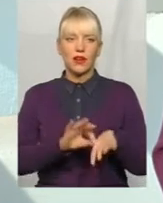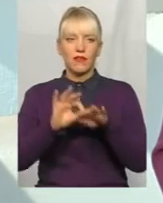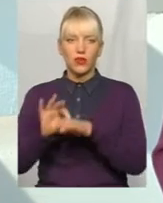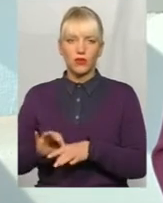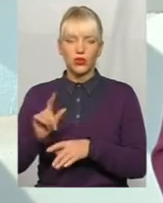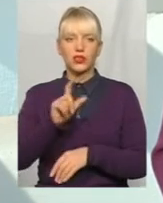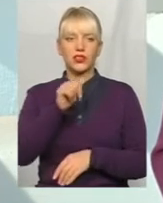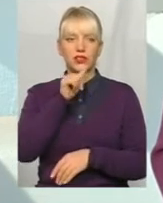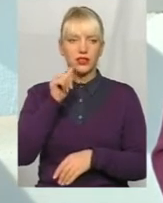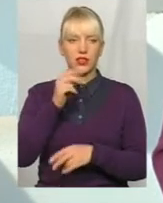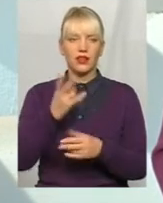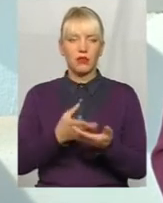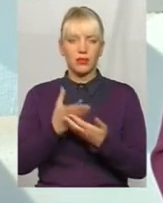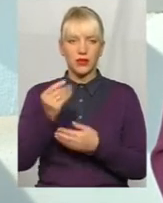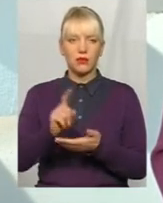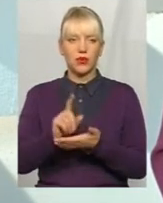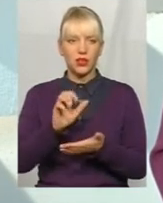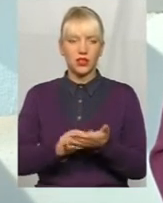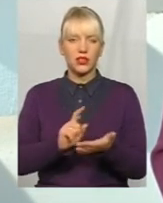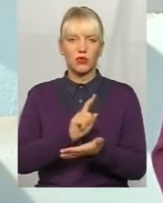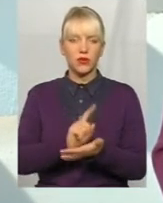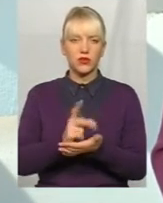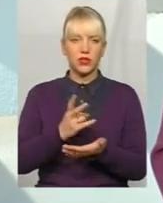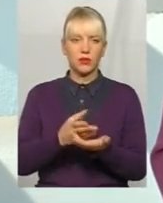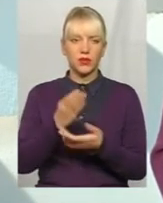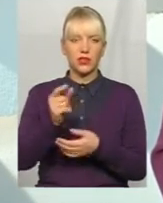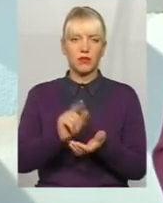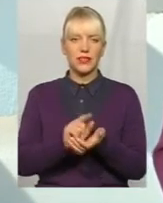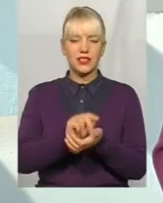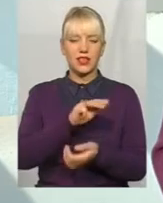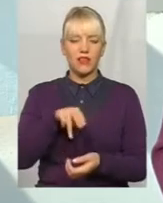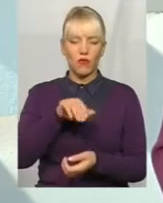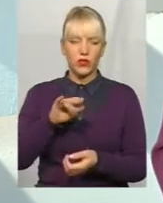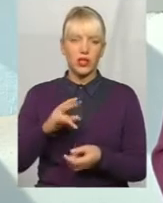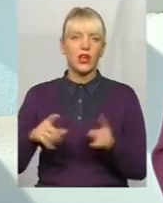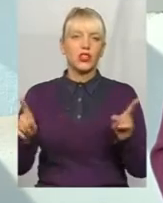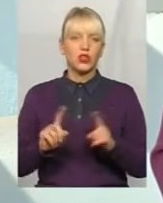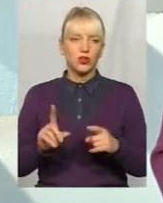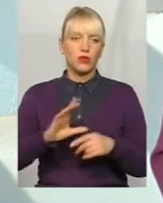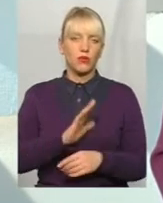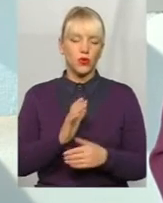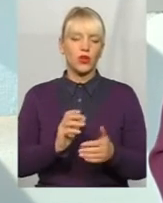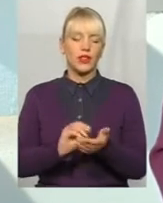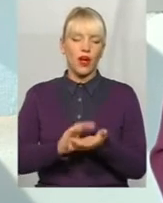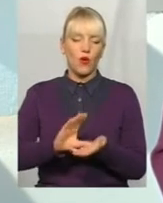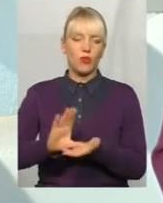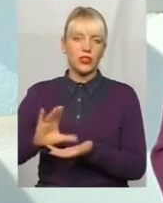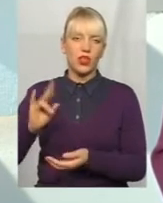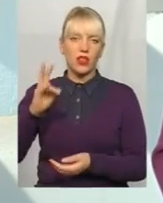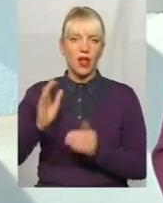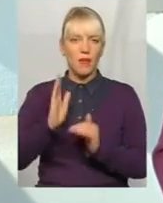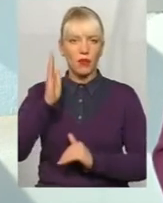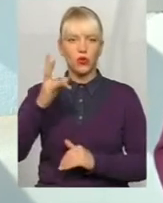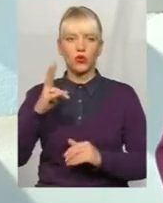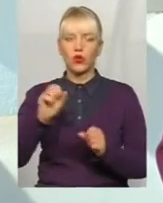треба платити податки, треба платити обов'язково пенсійний фонд, щоб були власні якісь накопичення на майбутнє, а з іншої